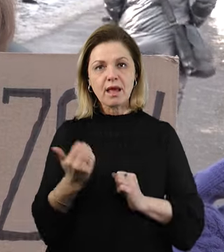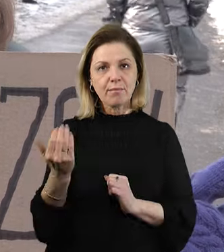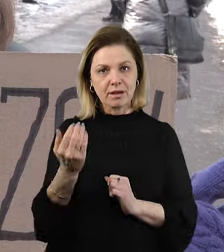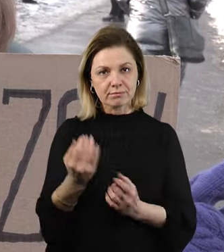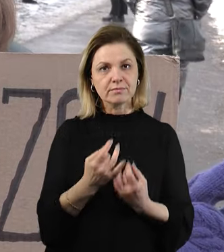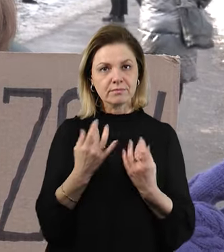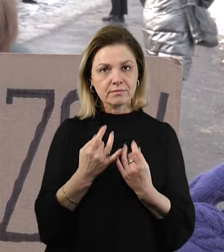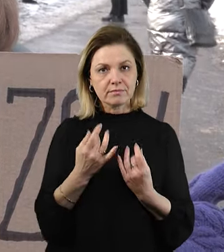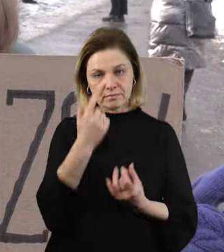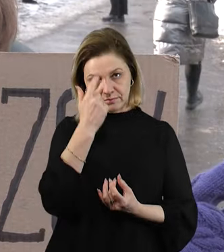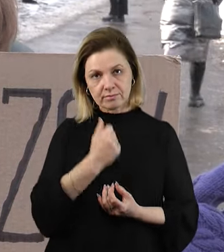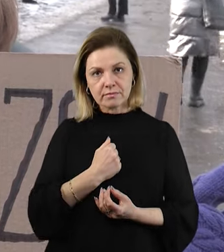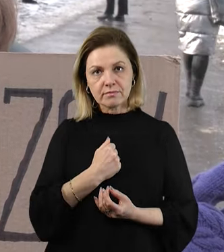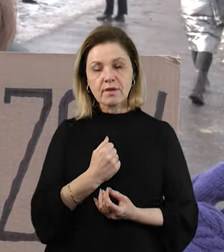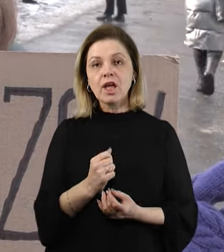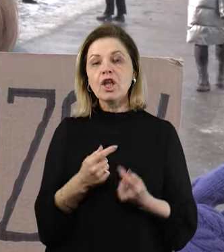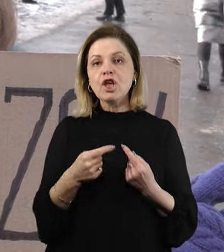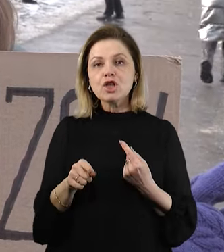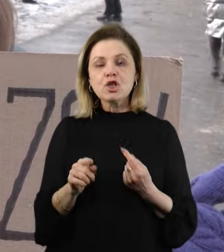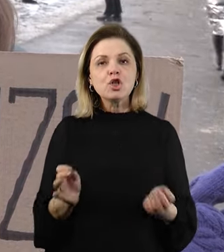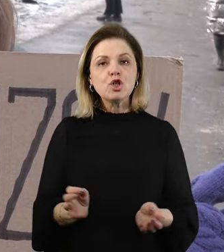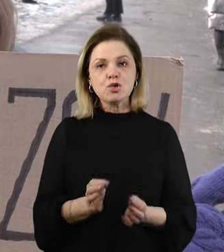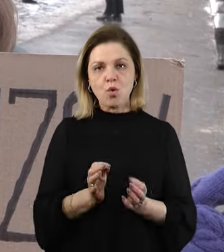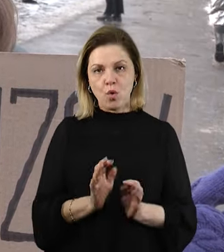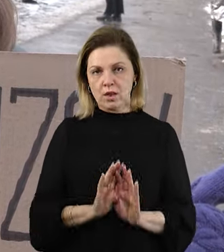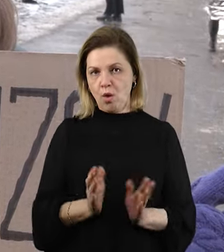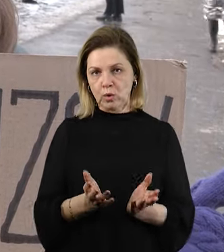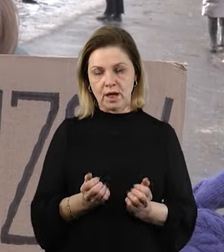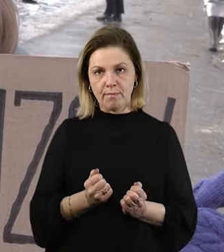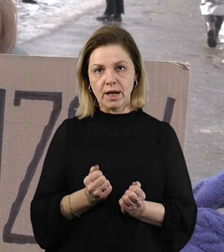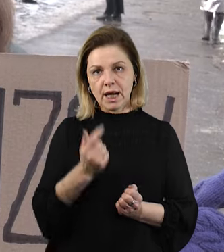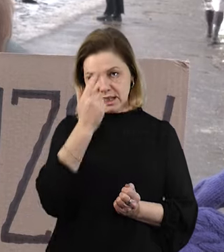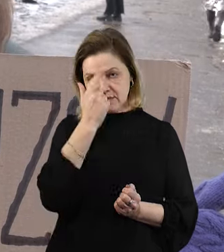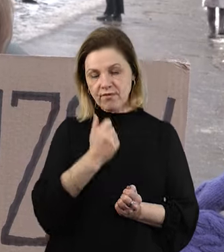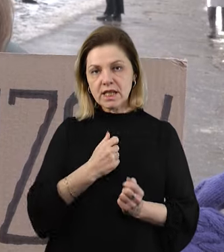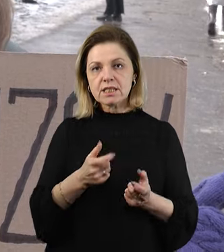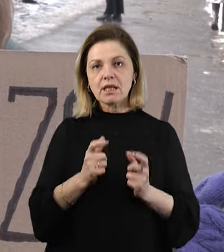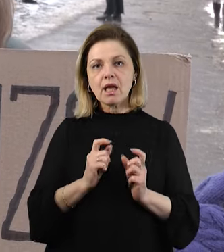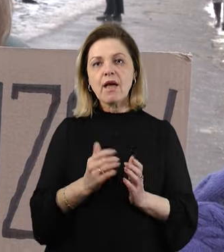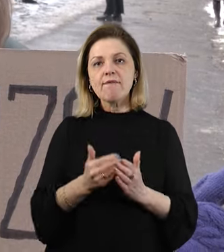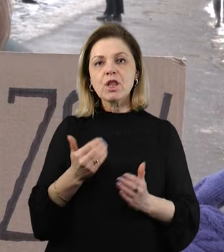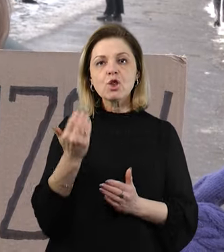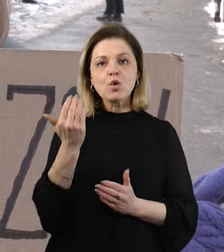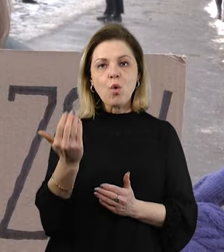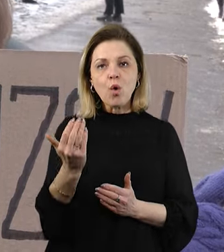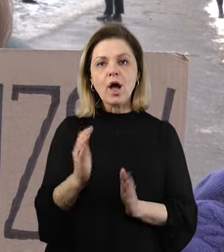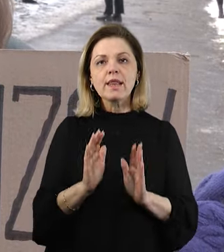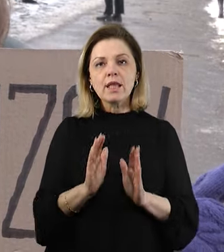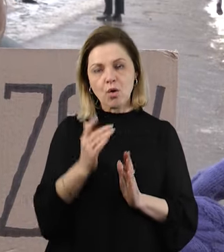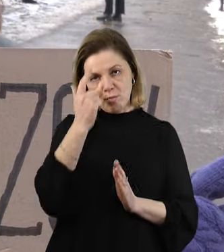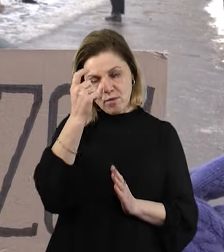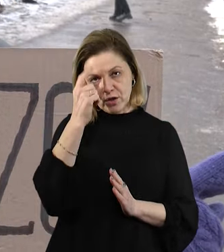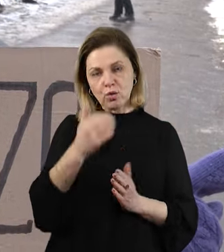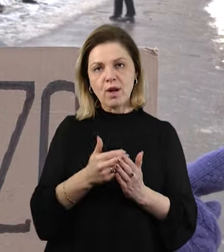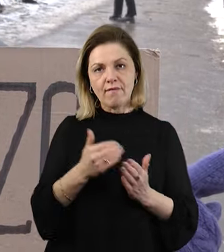ми іншими нічого не отримуємо, звістки від одного. Тільки поводовлення від